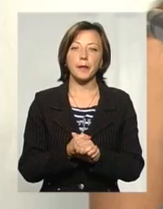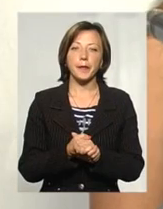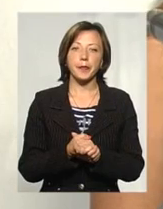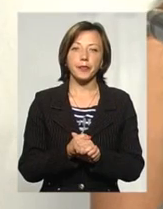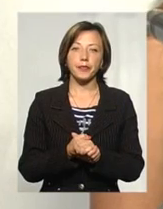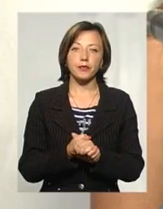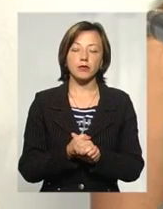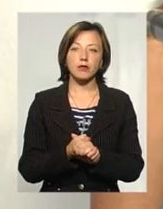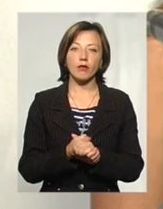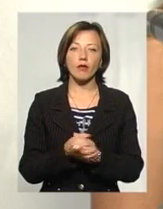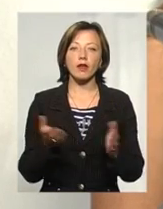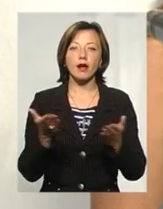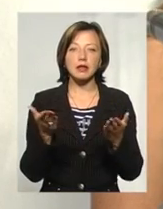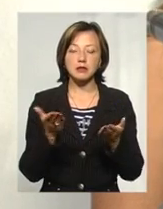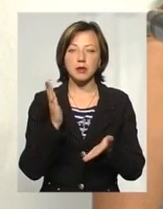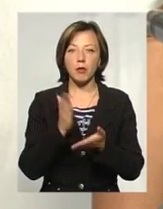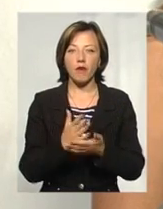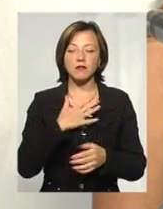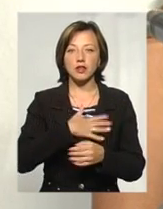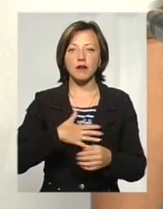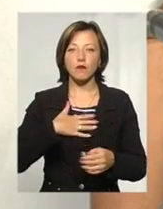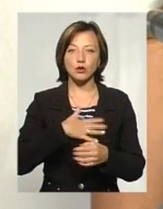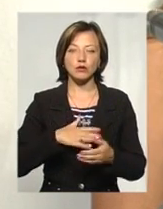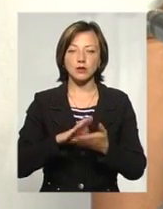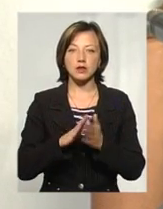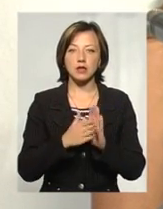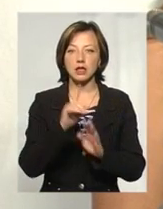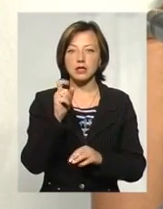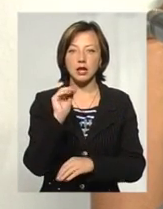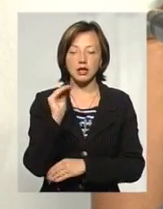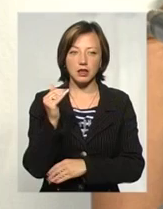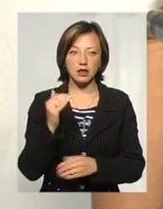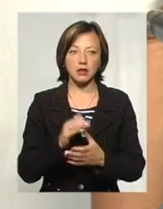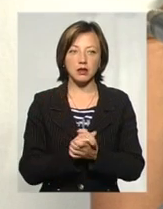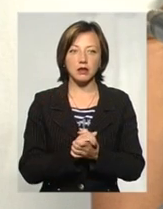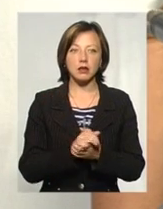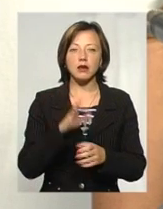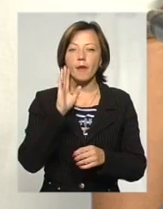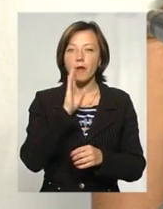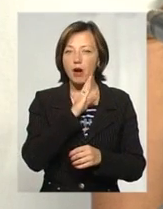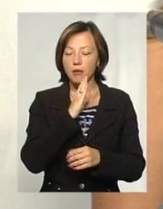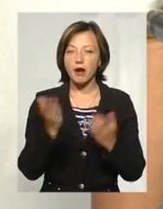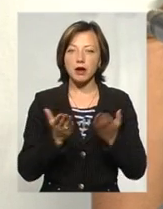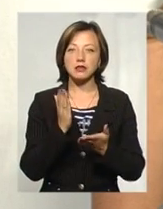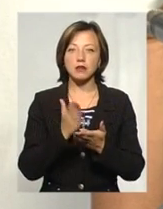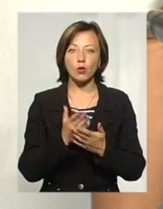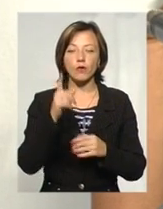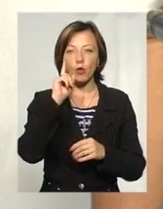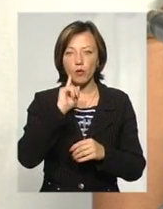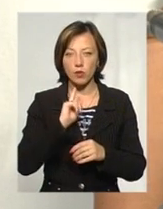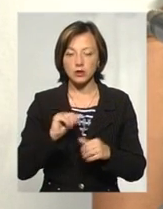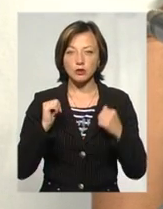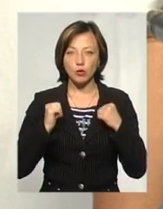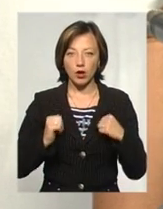перебувають в такому тривожному стані за дитину. ну, мама, яка знаходиться в комфортних,